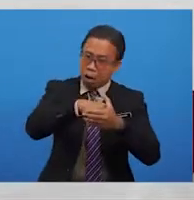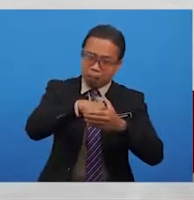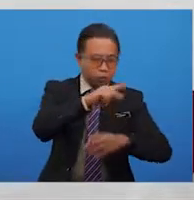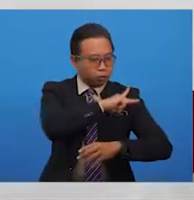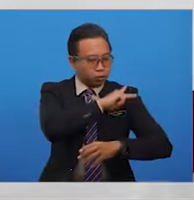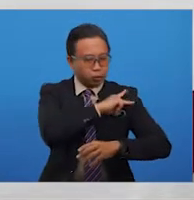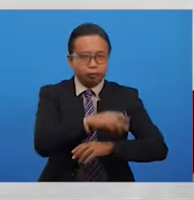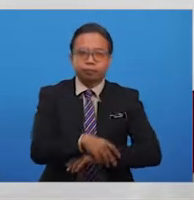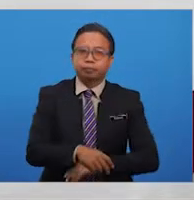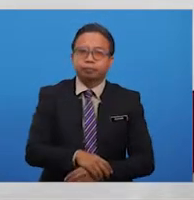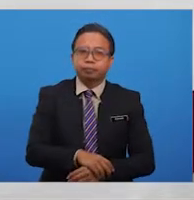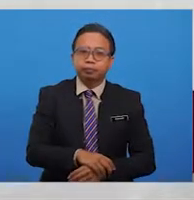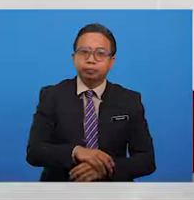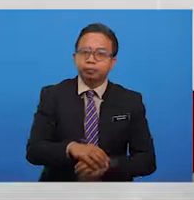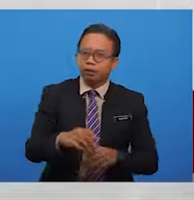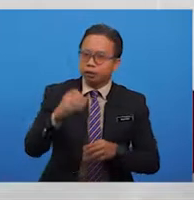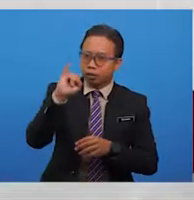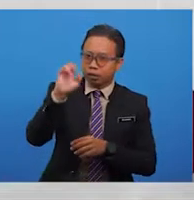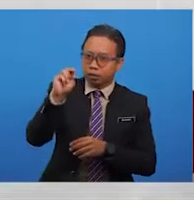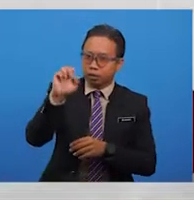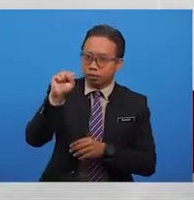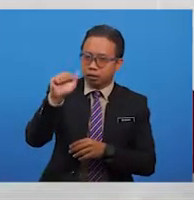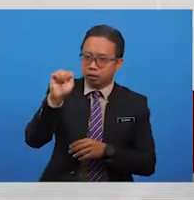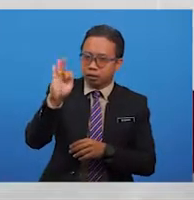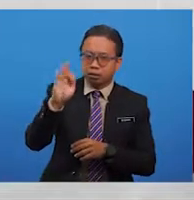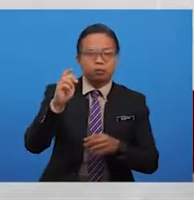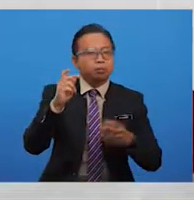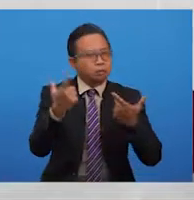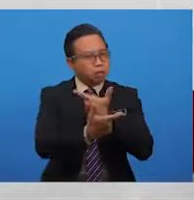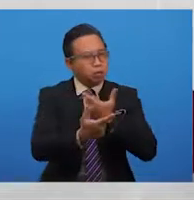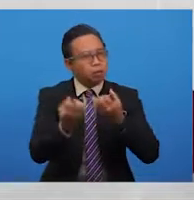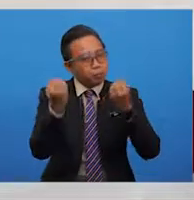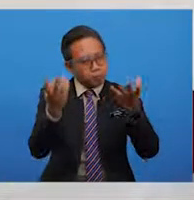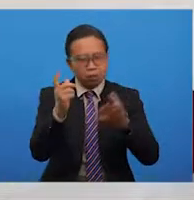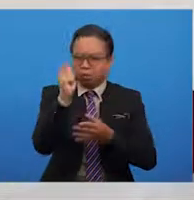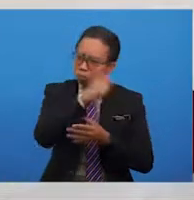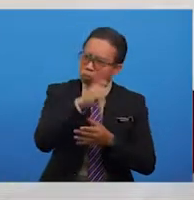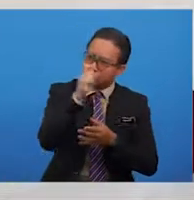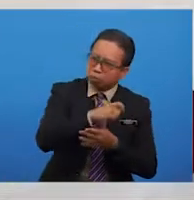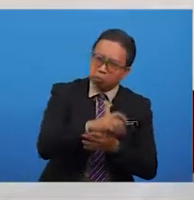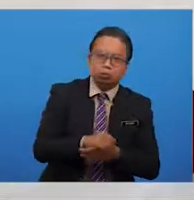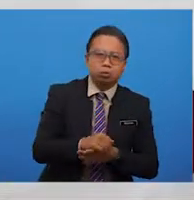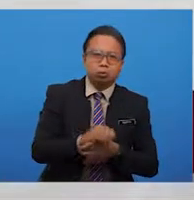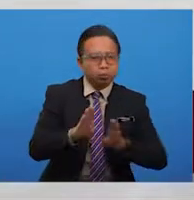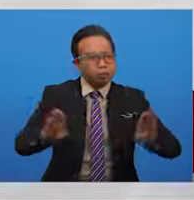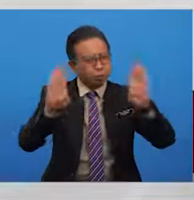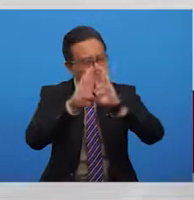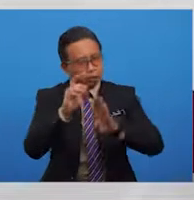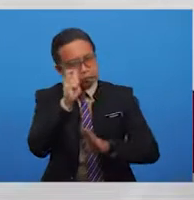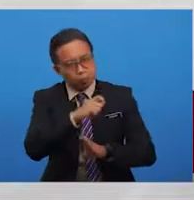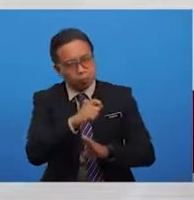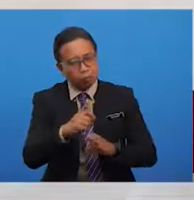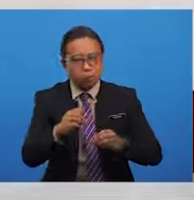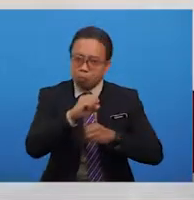Penyajak menginsafi bahawa peperangan penuh dengan muslihat dan berita palsu yang menghapuskan kebenaran